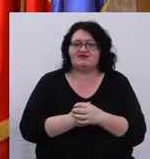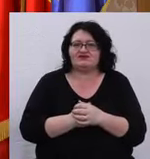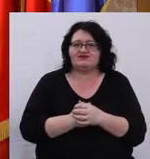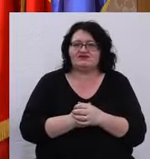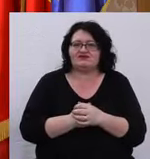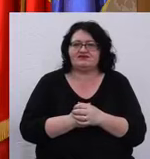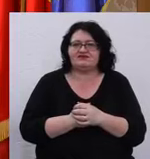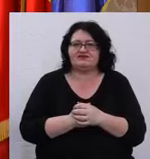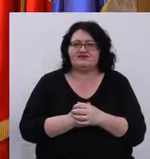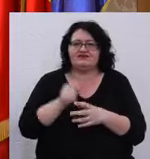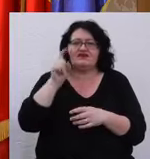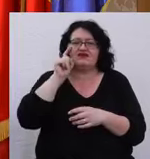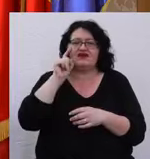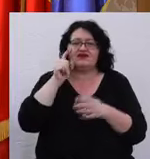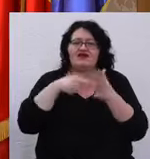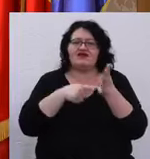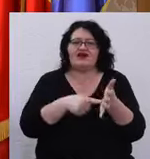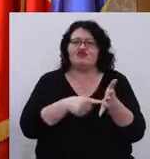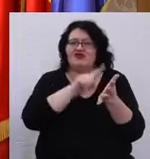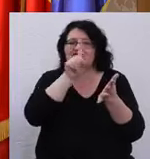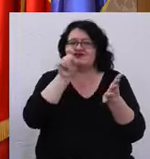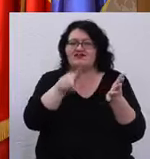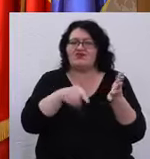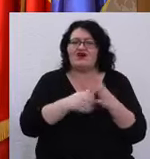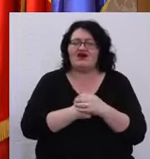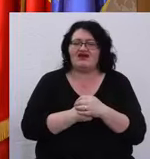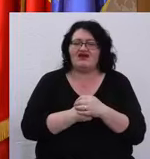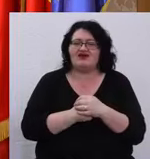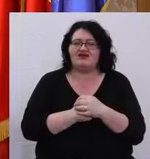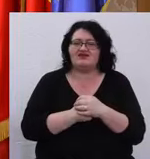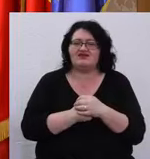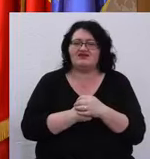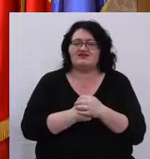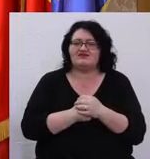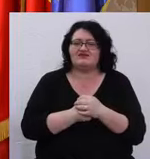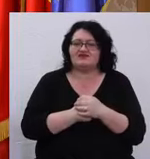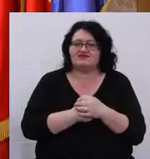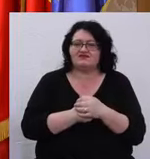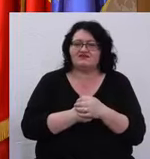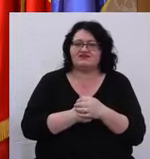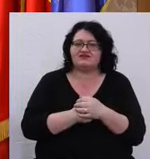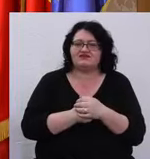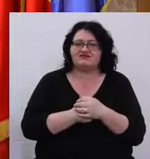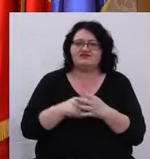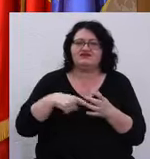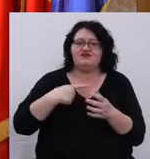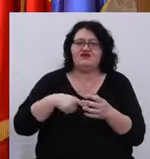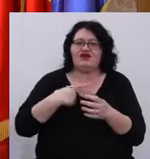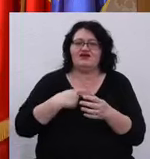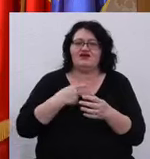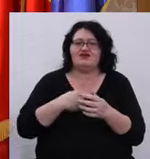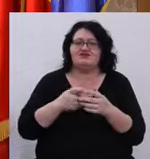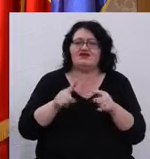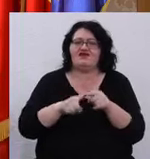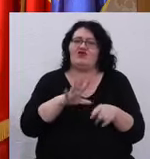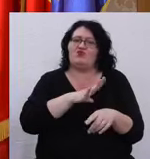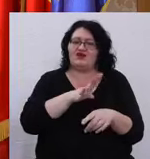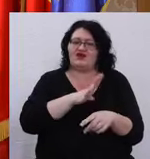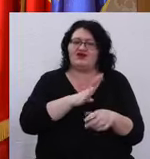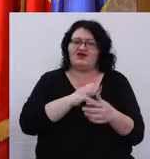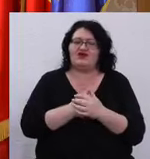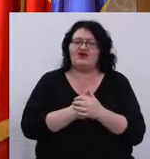Și cred că această întrebare este o capcană